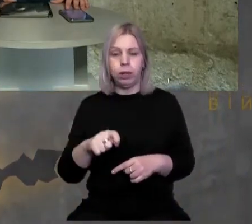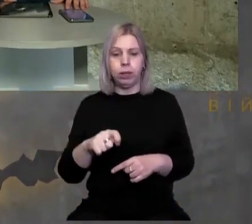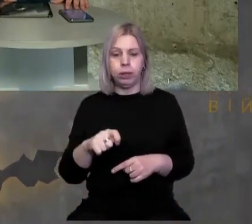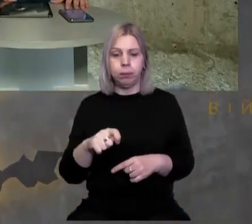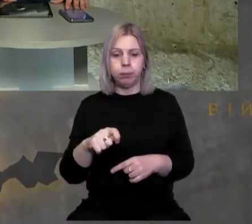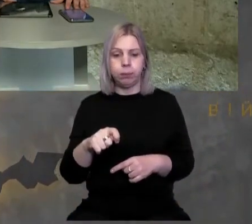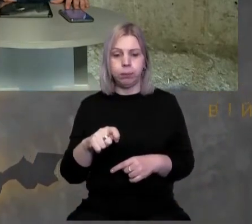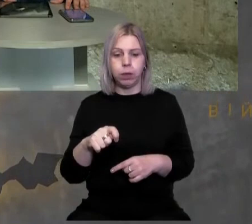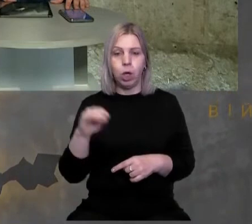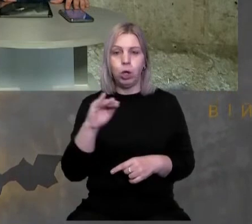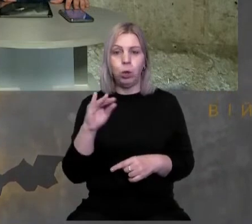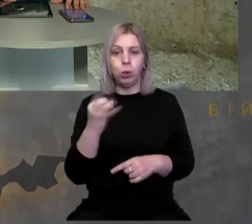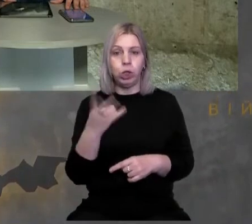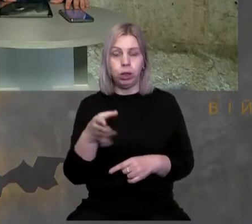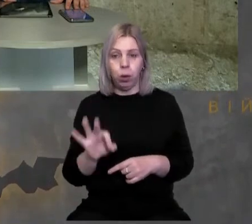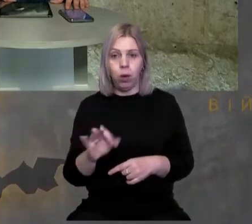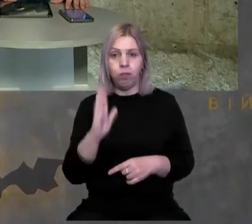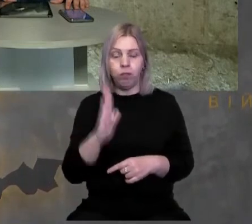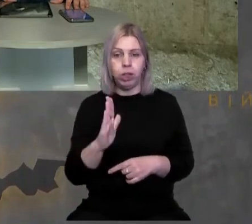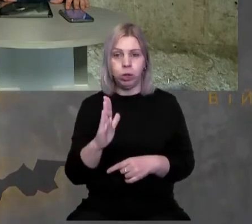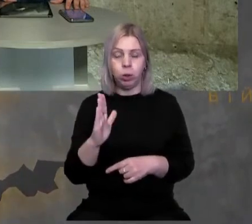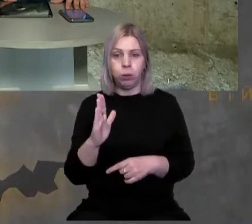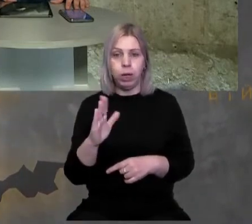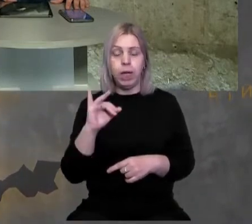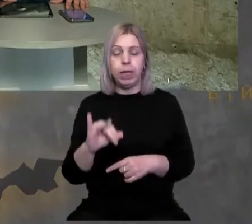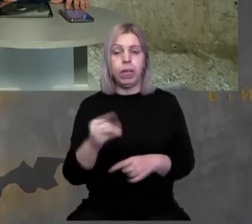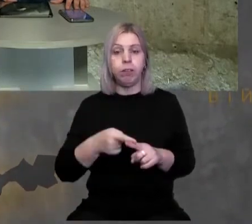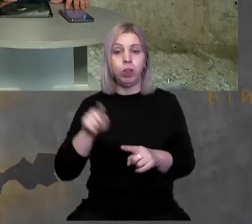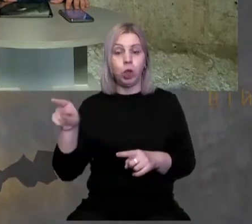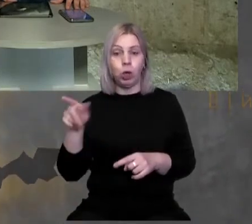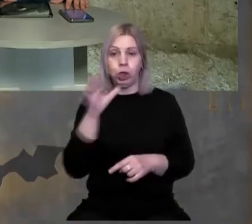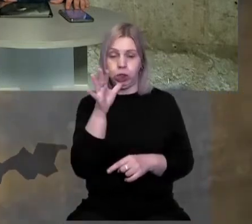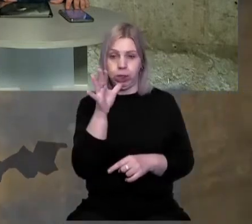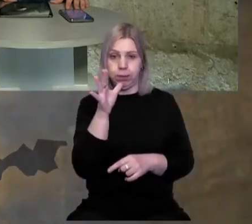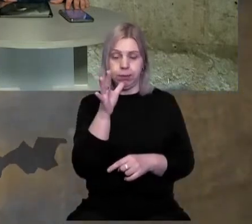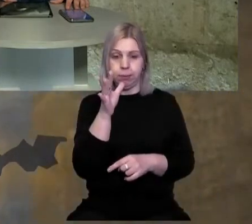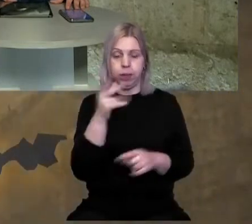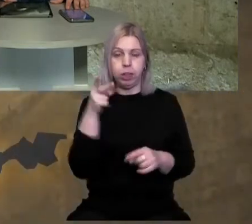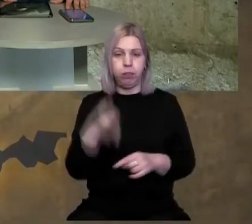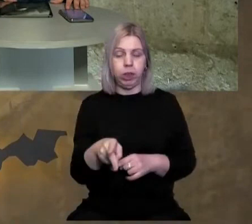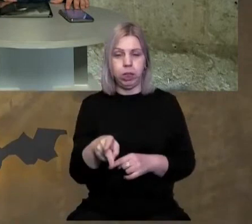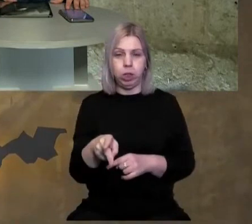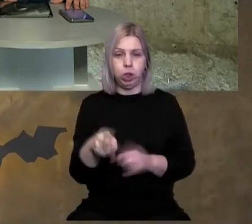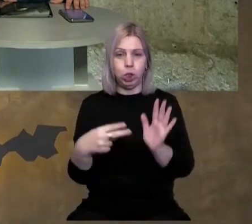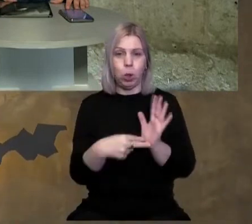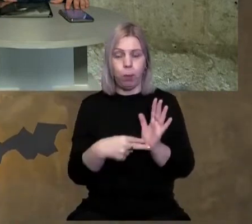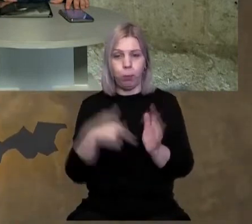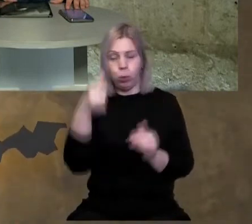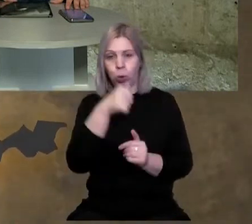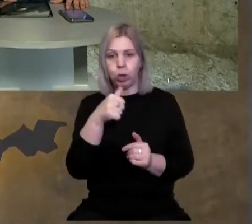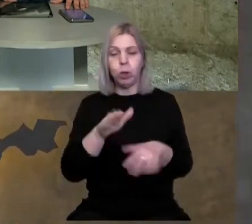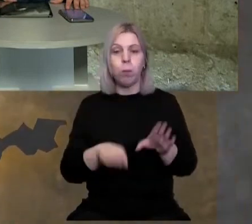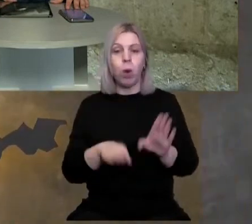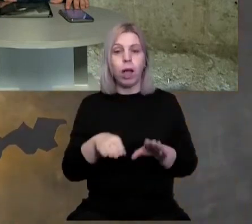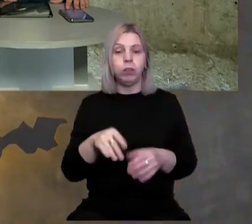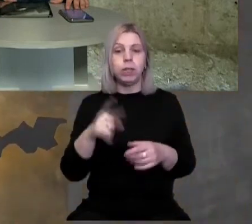Ющенком. І в той час, в 2007 році, в